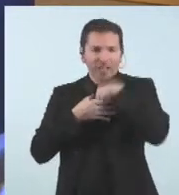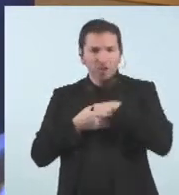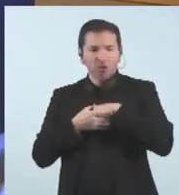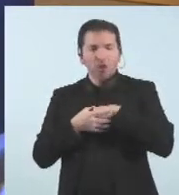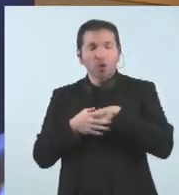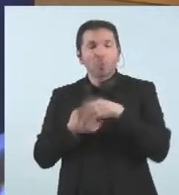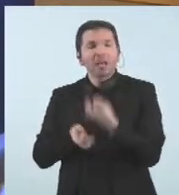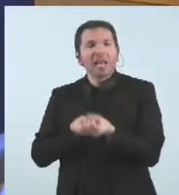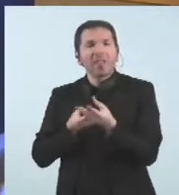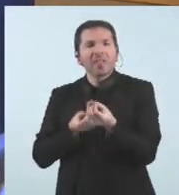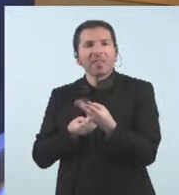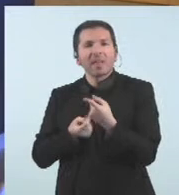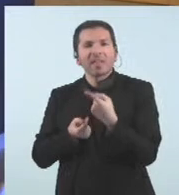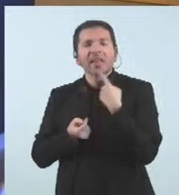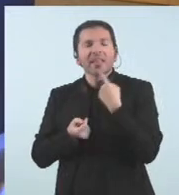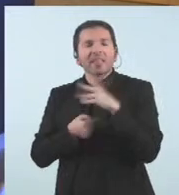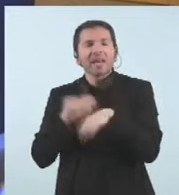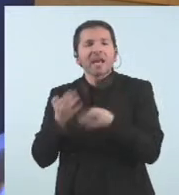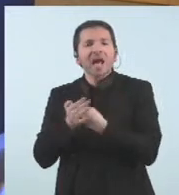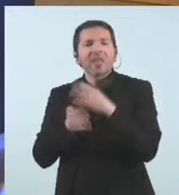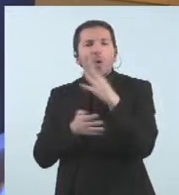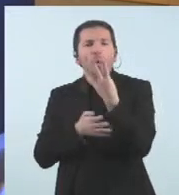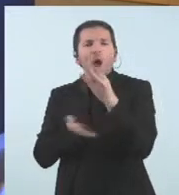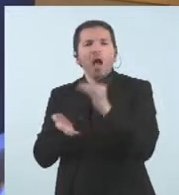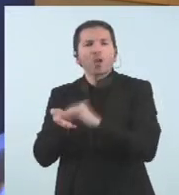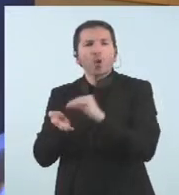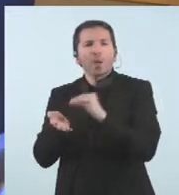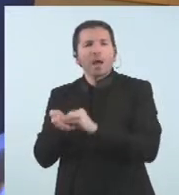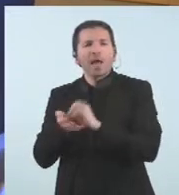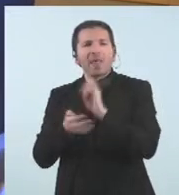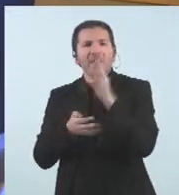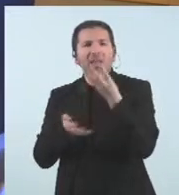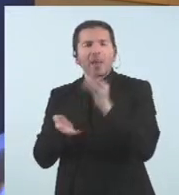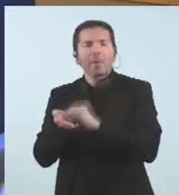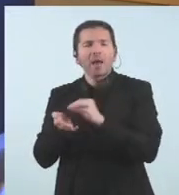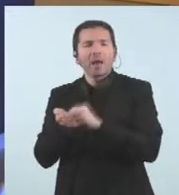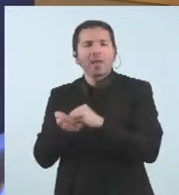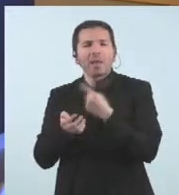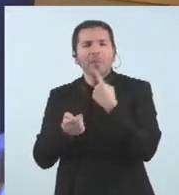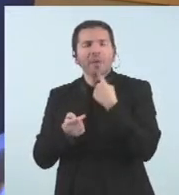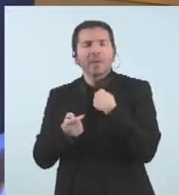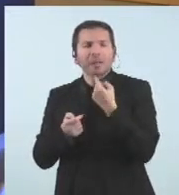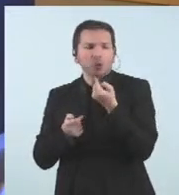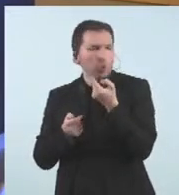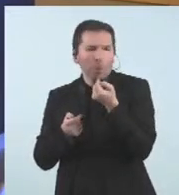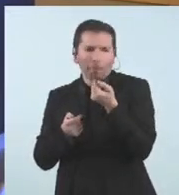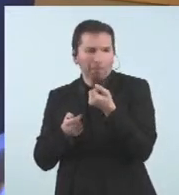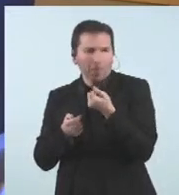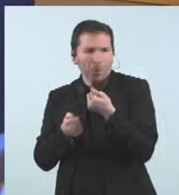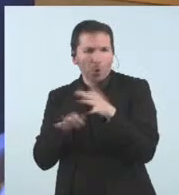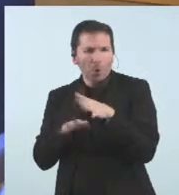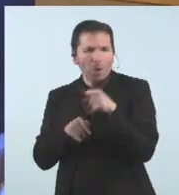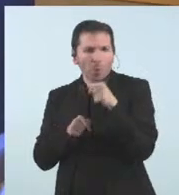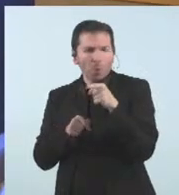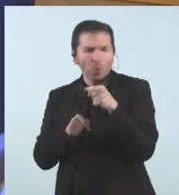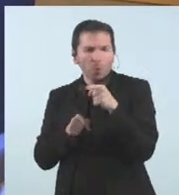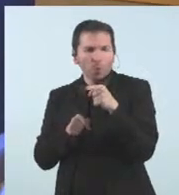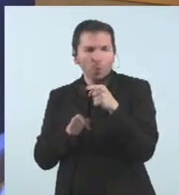reinfeccions fins a quatre vegades o tres vegades són molt minoritàries no sé si s'ha detectat algun factor